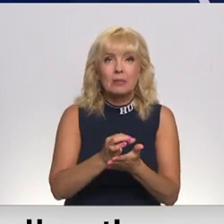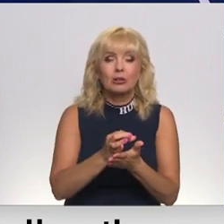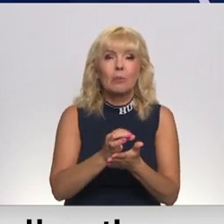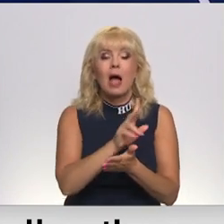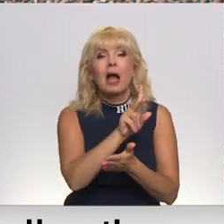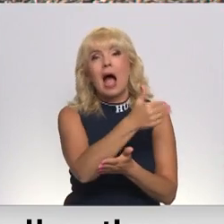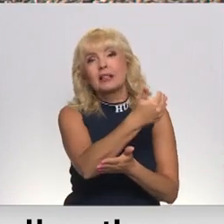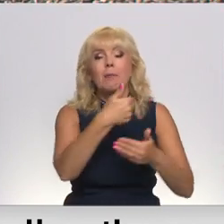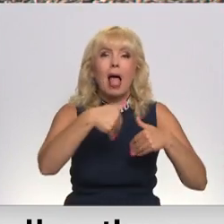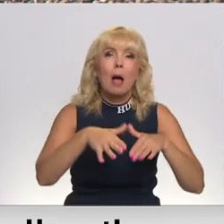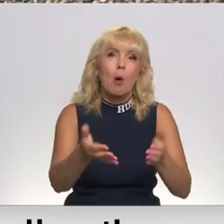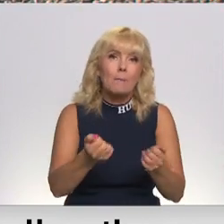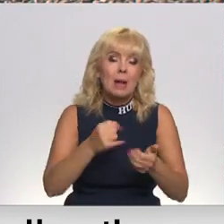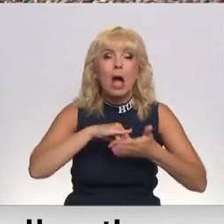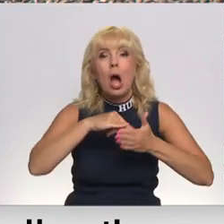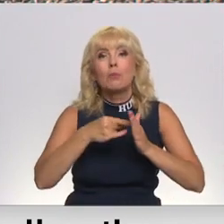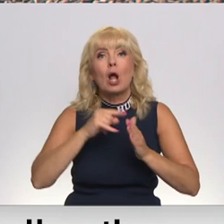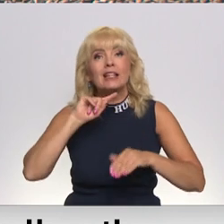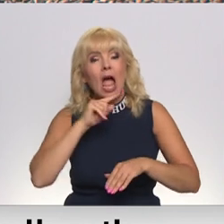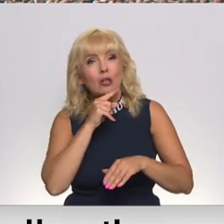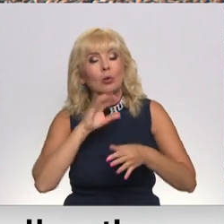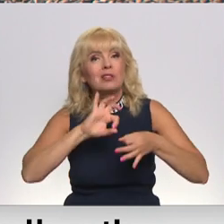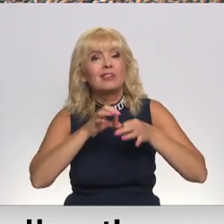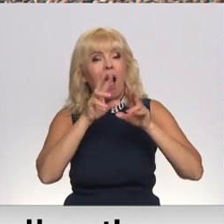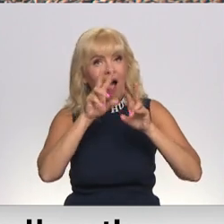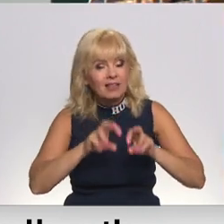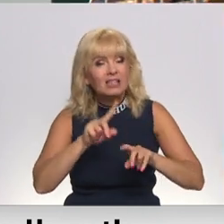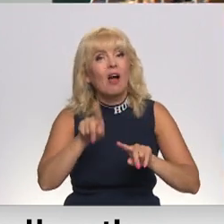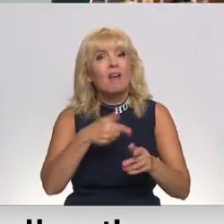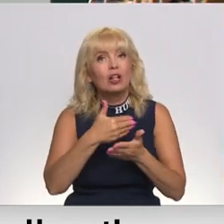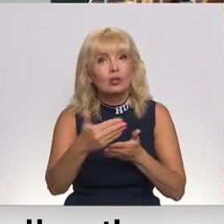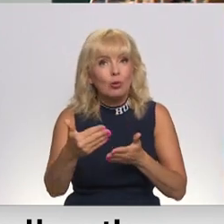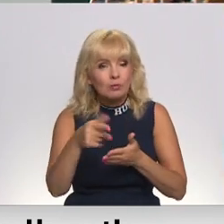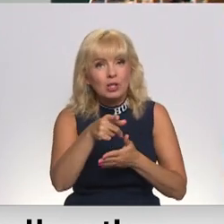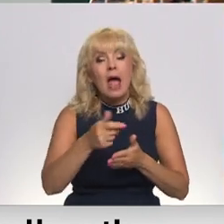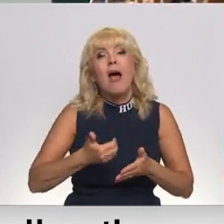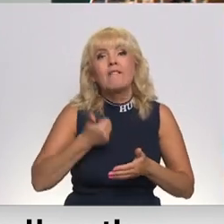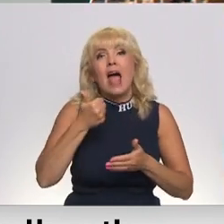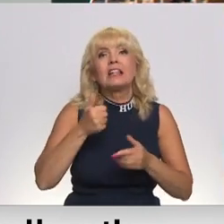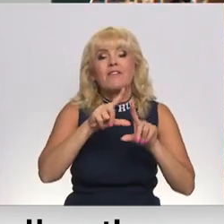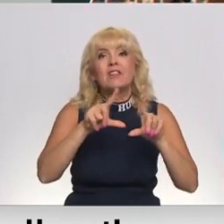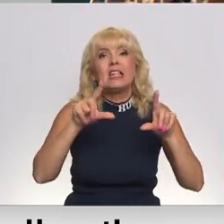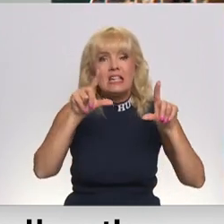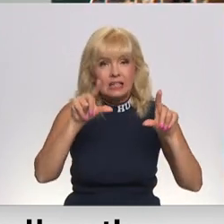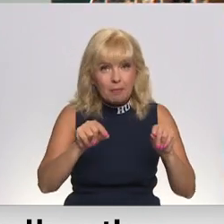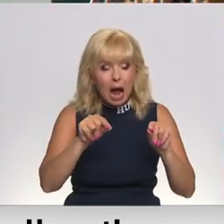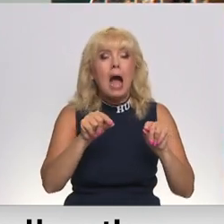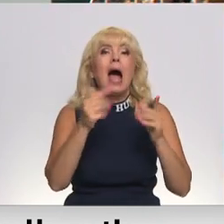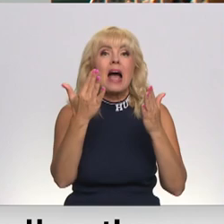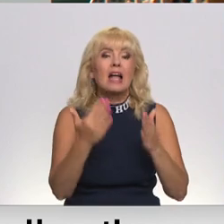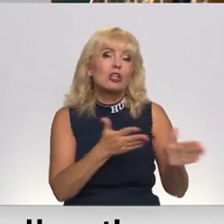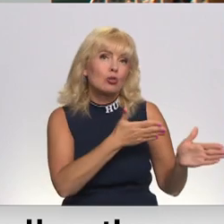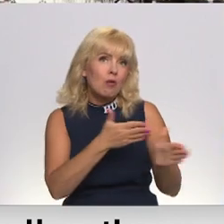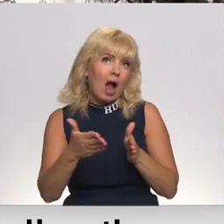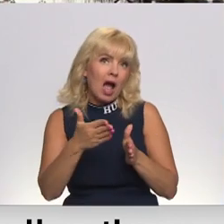kādiem lēmumu pieņēmēm. Jāteica, ka projekta ekonomiskā analīze vēl turpinās. To veic auditora uzņēmumus PricewaterhouseCoopers. Rezultāta būs